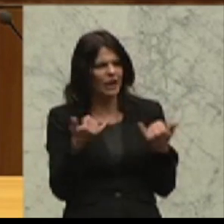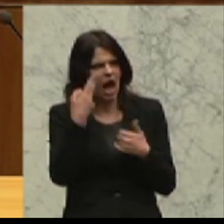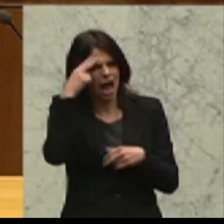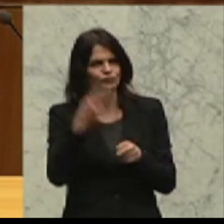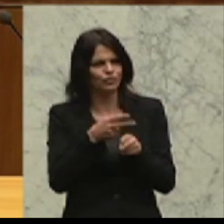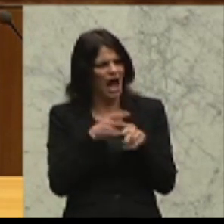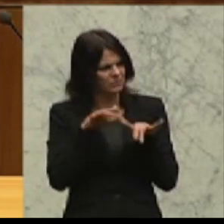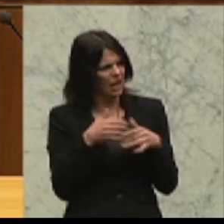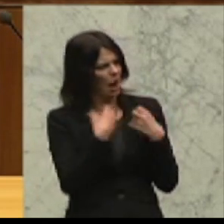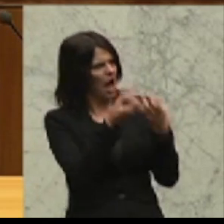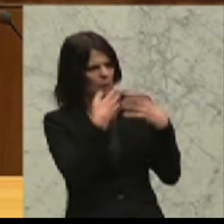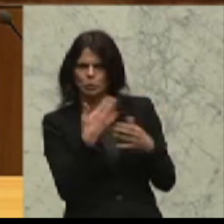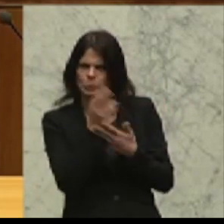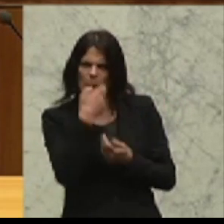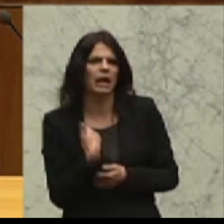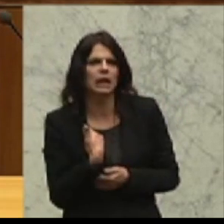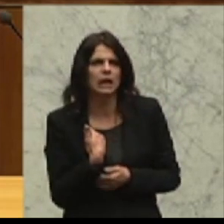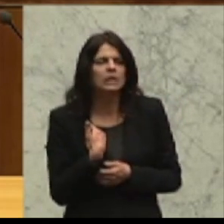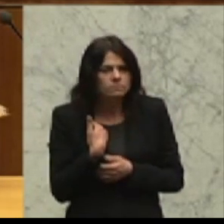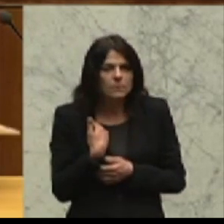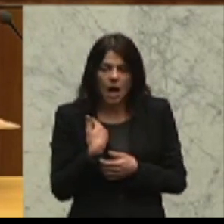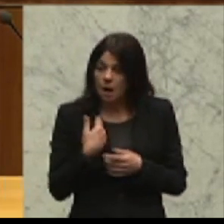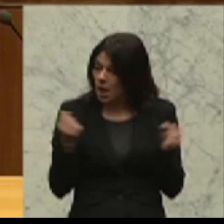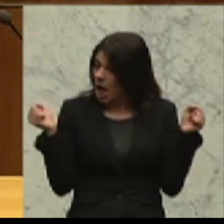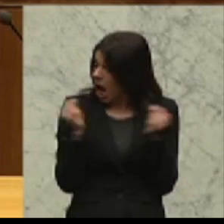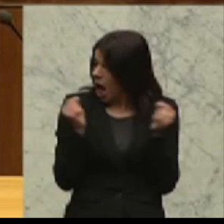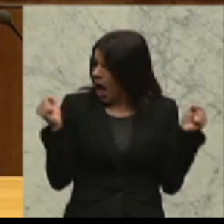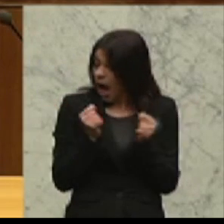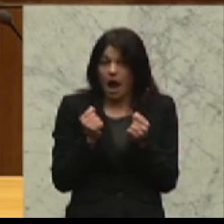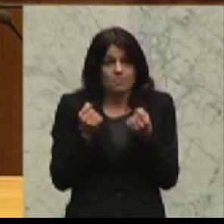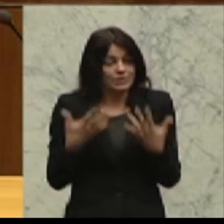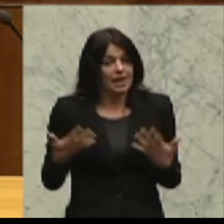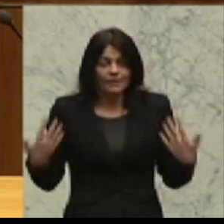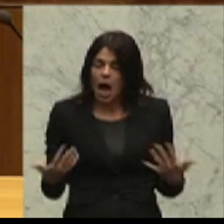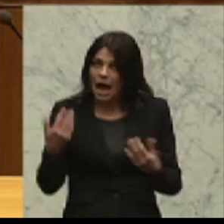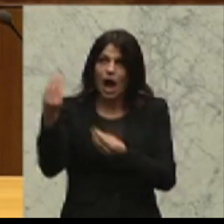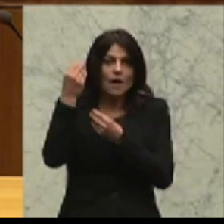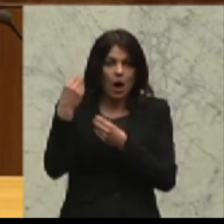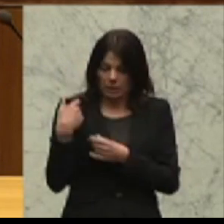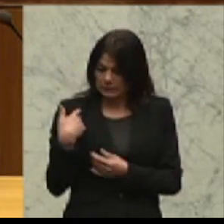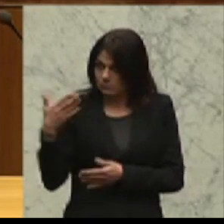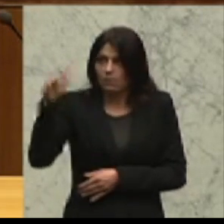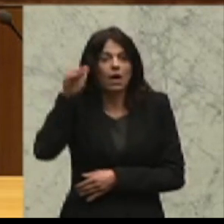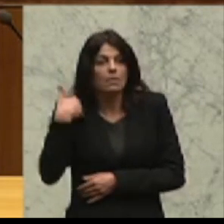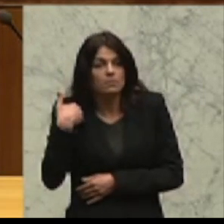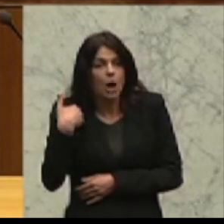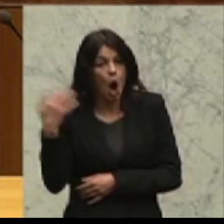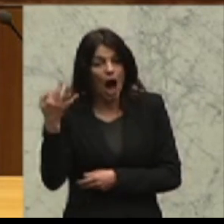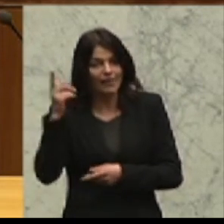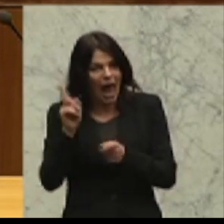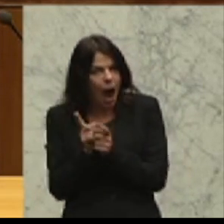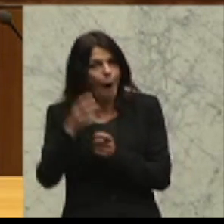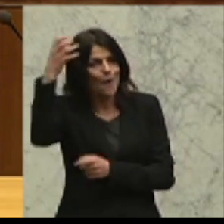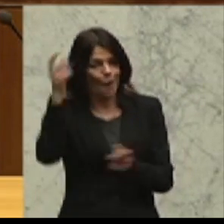erklären wird. Aber so wirklich den Vogel abgeschossen hat, Information, die mich jüngst beeilt hat, heute auch den Eingang in die Kronenzeitung